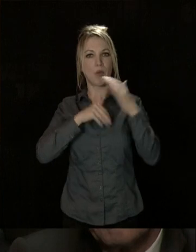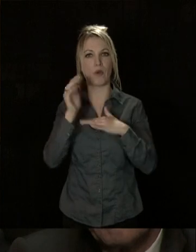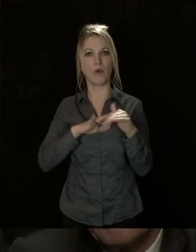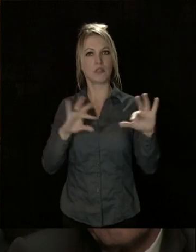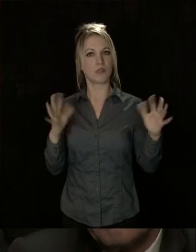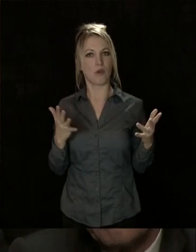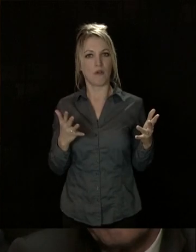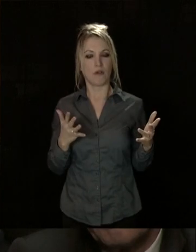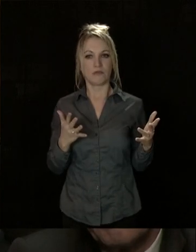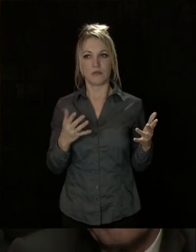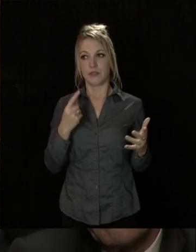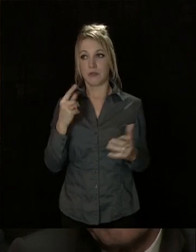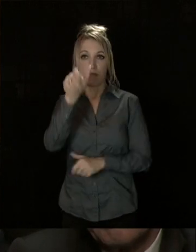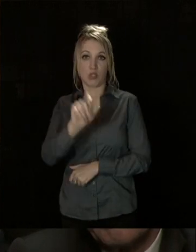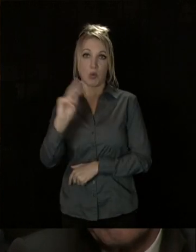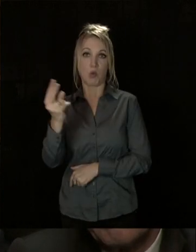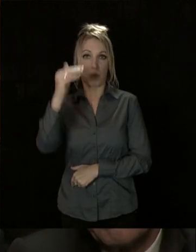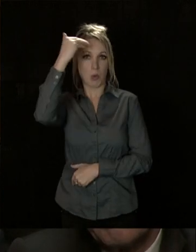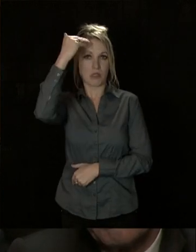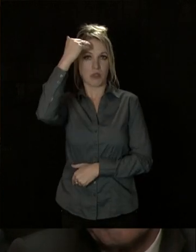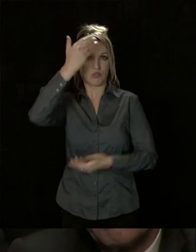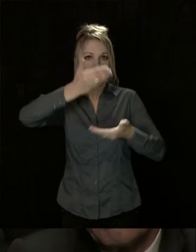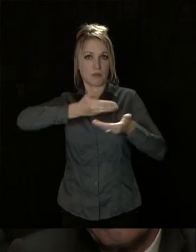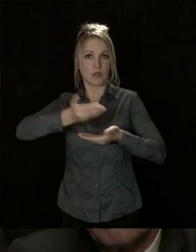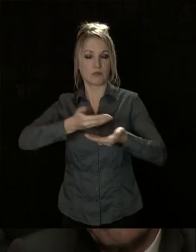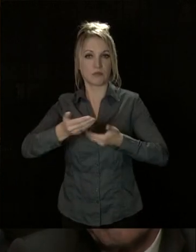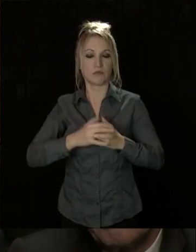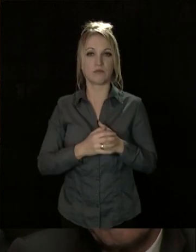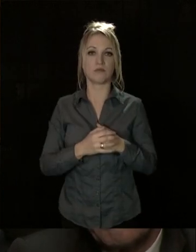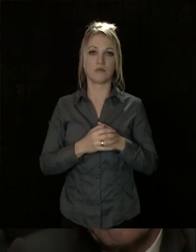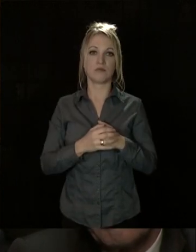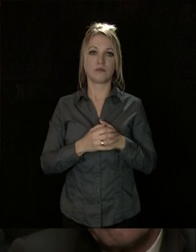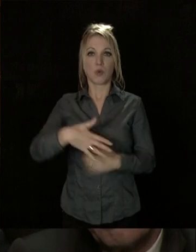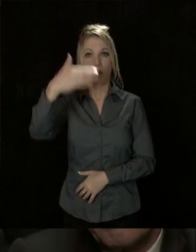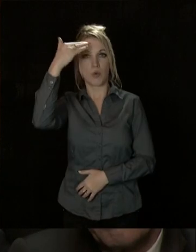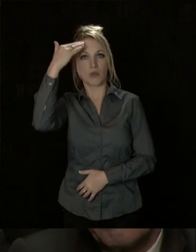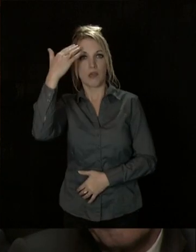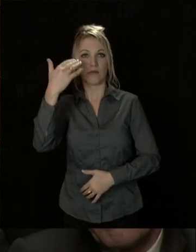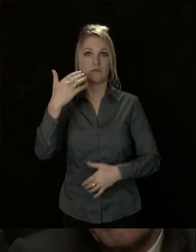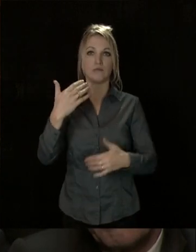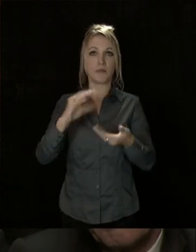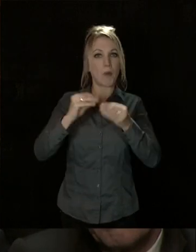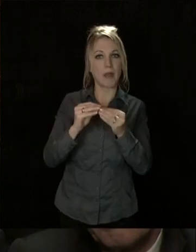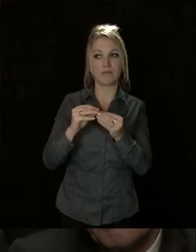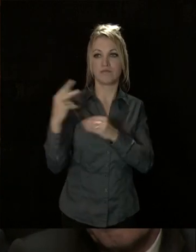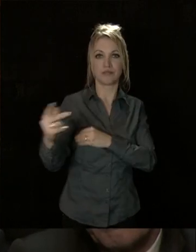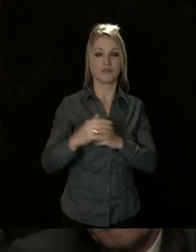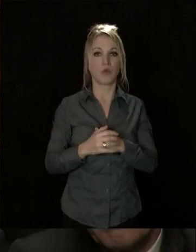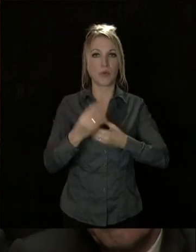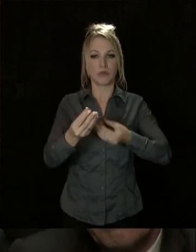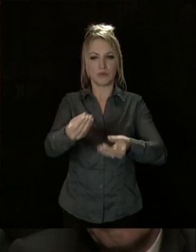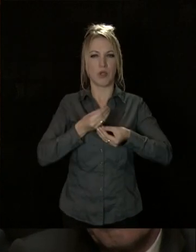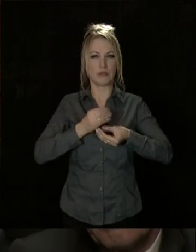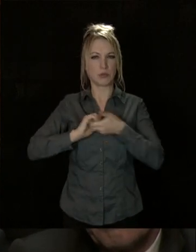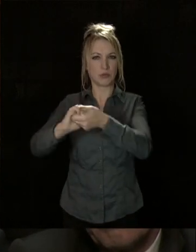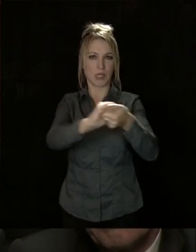c'est aussi l'autre, les autres, la connaissance, celle dont on connaît les difficultés et qui nous pousse à